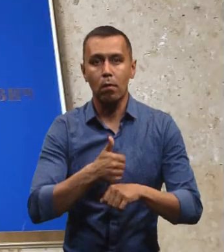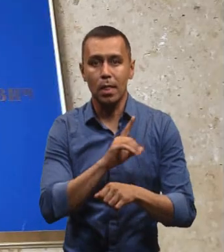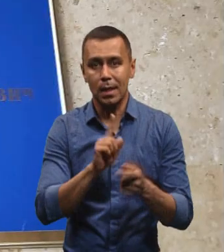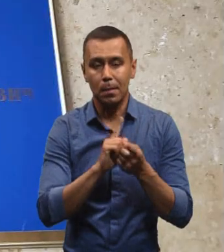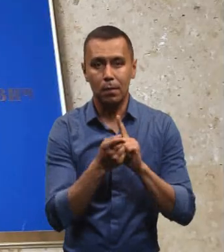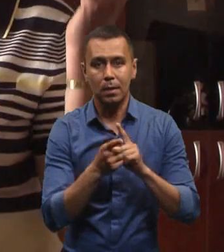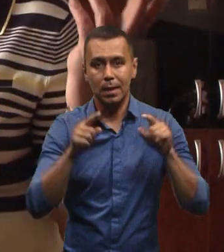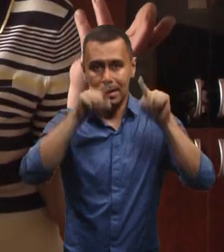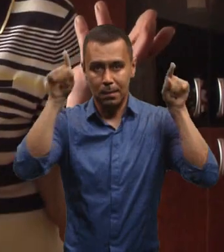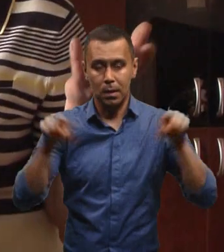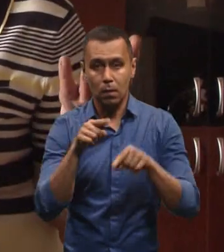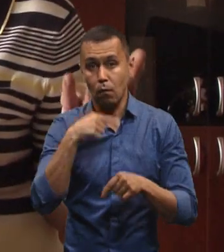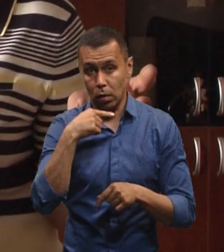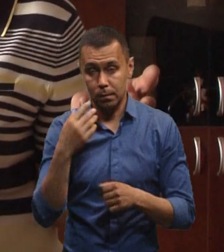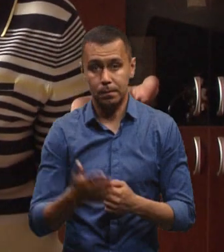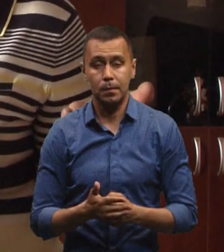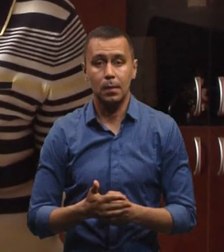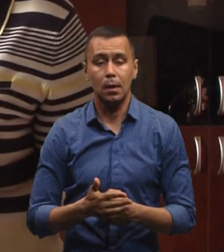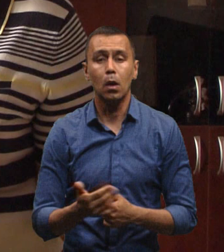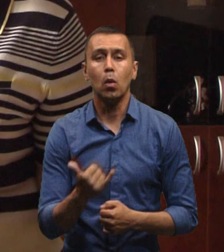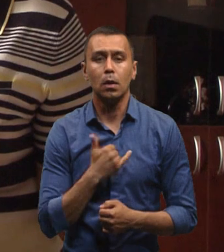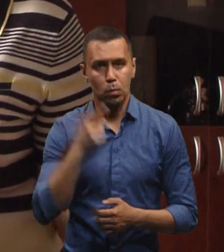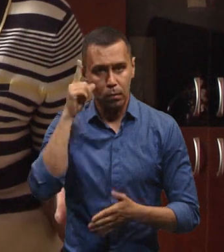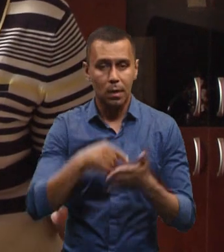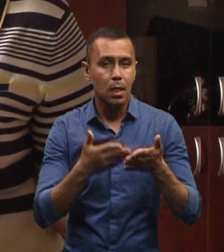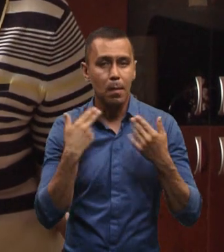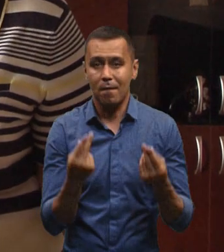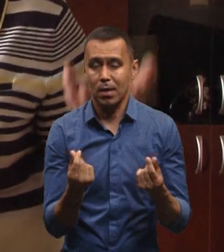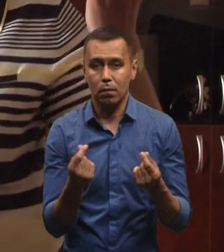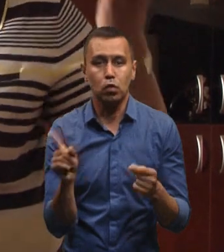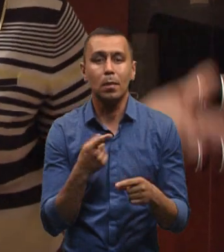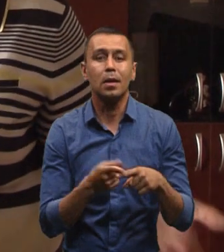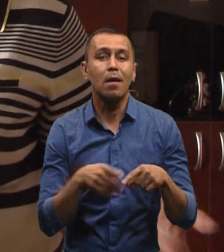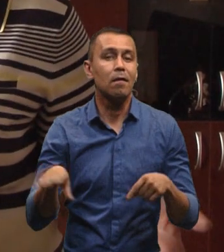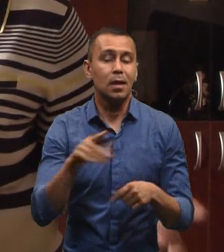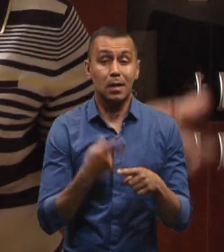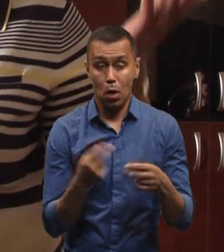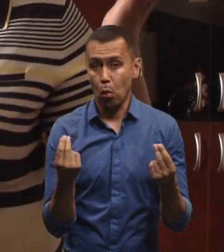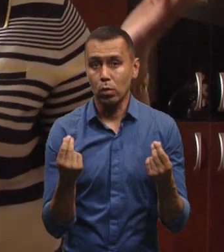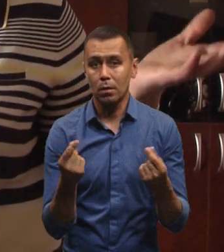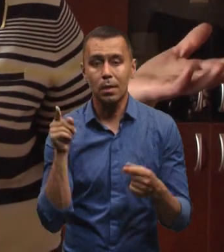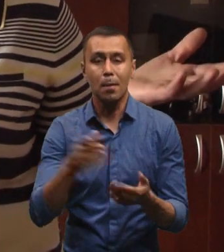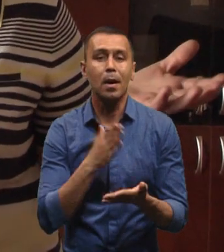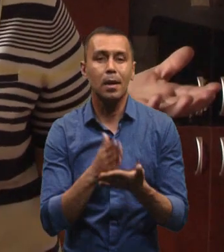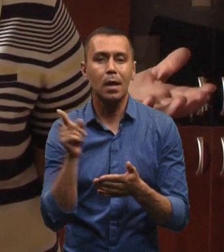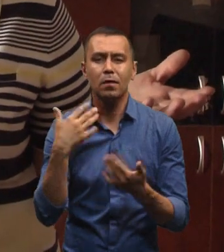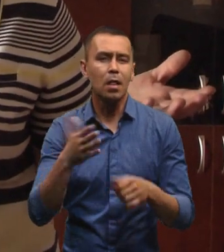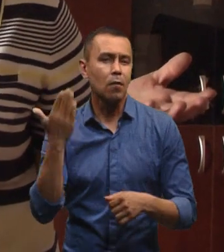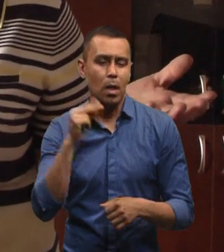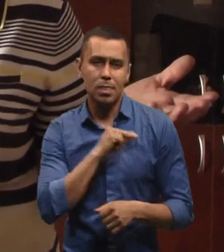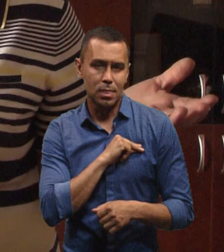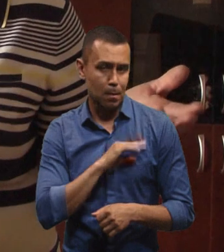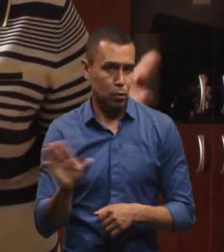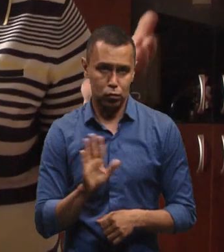замінювали табличок, Тетяна Батсуца каже. В нас, повірте, немає фінансування, щоб це все. Це ж гроші. Там і є ті, які вже давно не